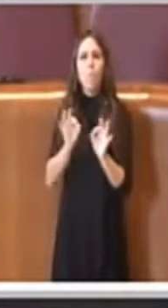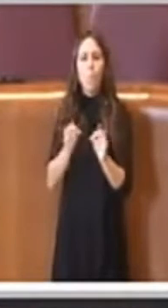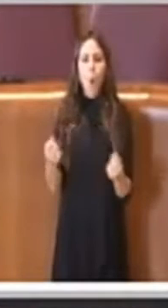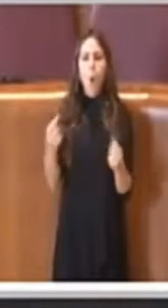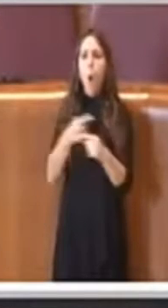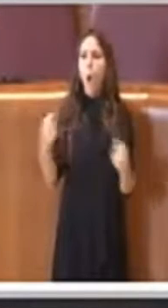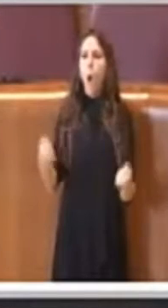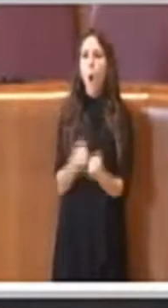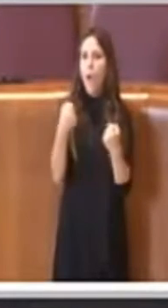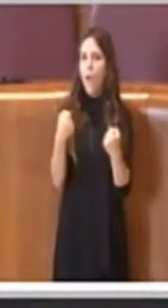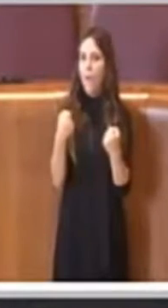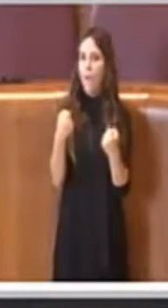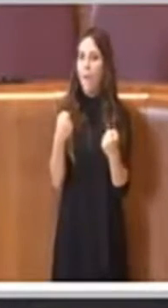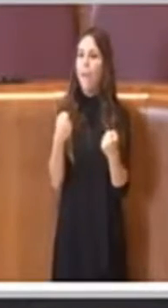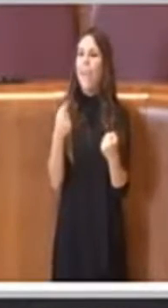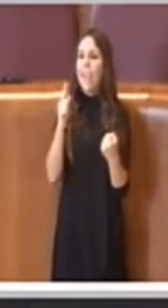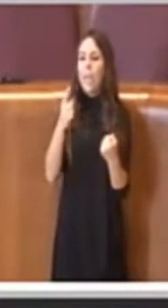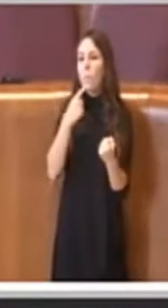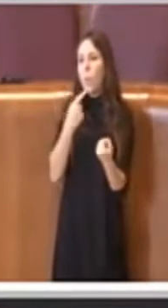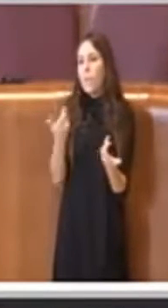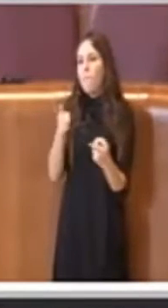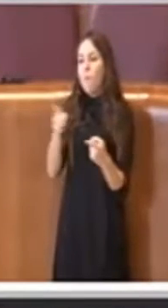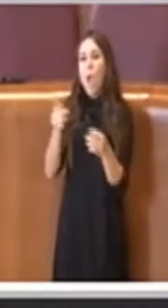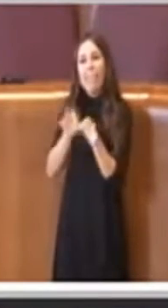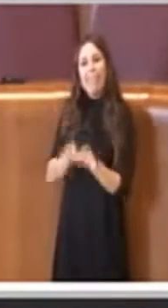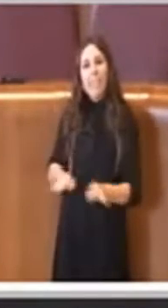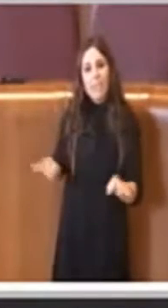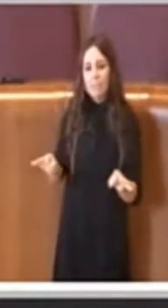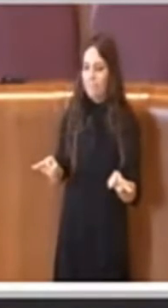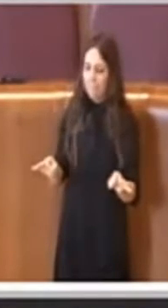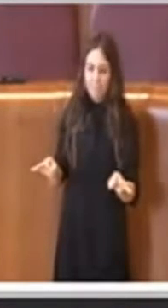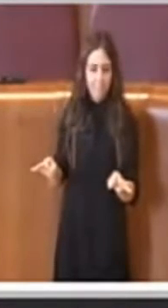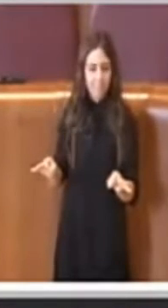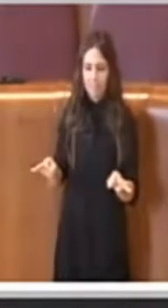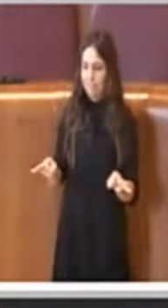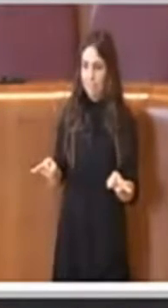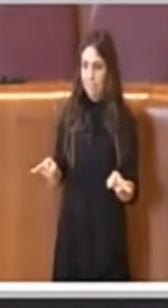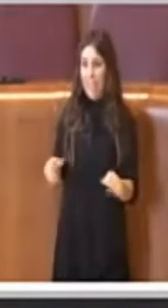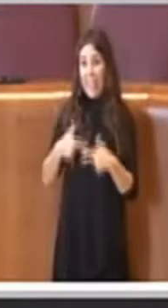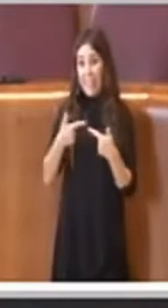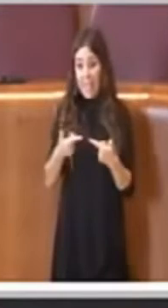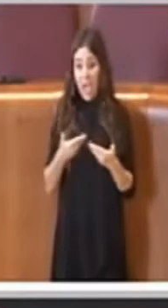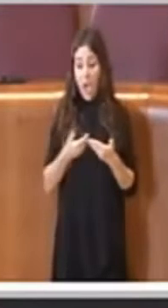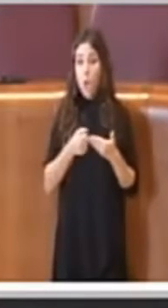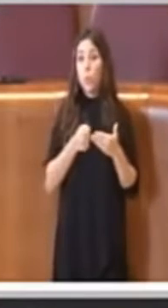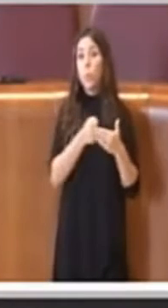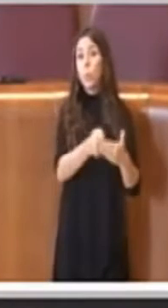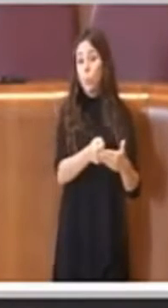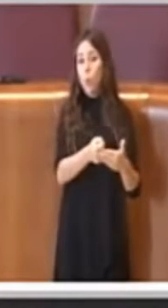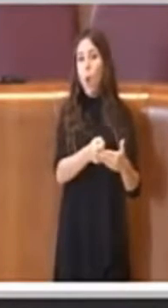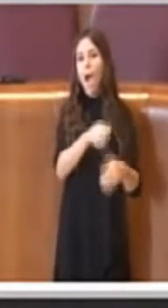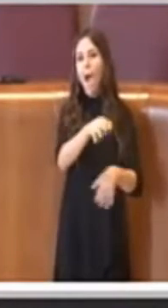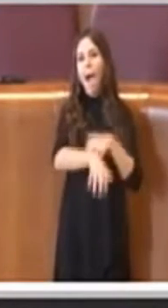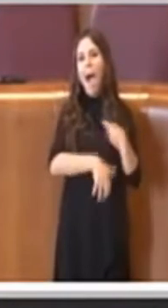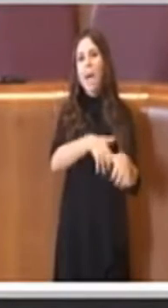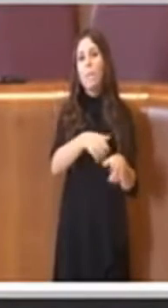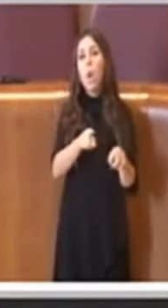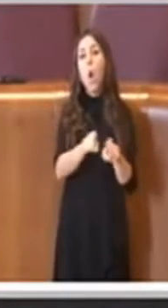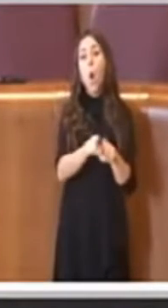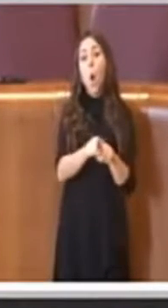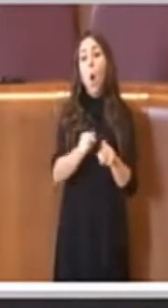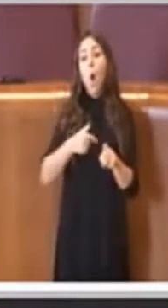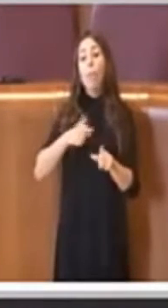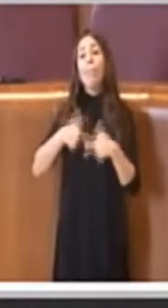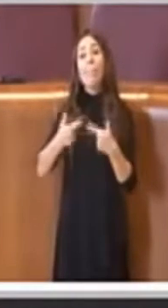e che la dice lunga sulla vostra disponibilità a essere a favore degli animali e di essere dalla parte di